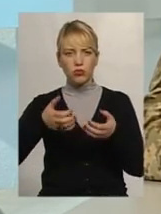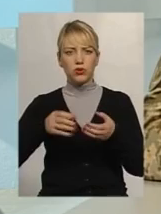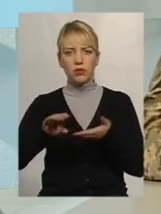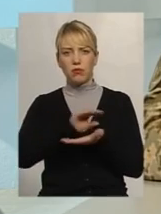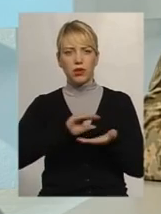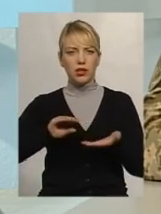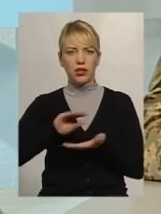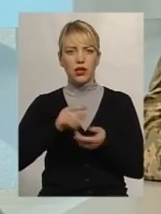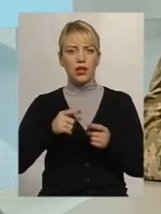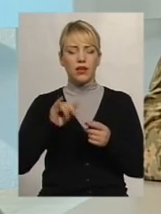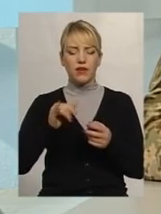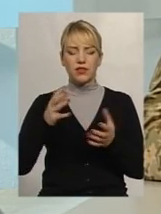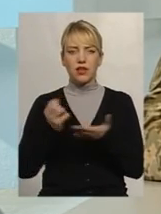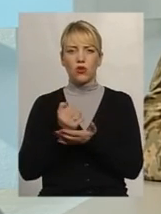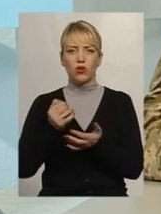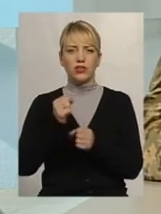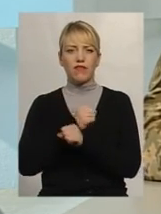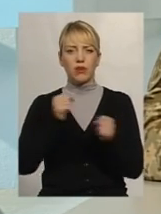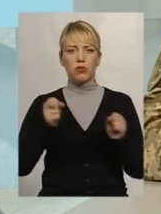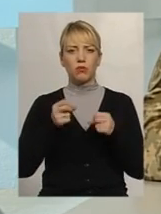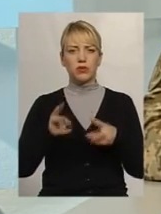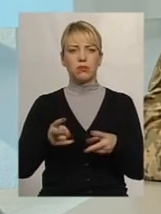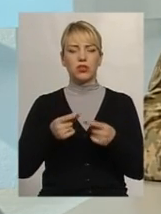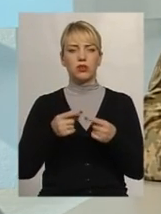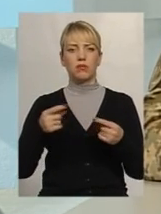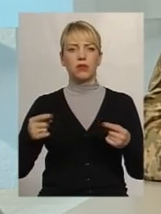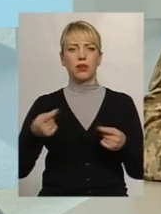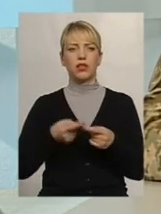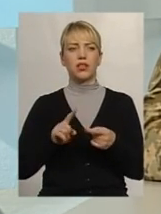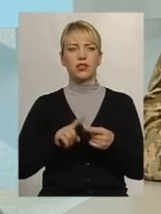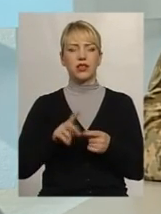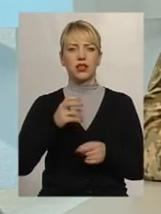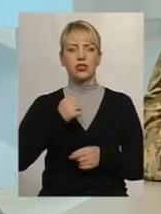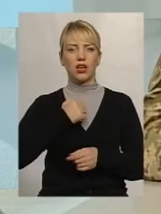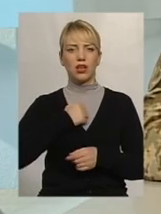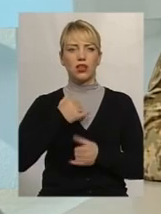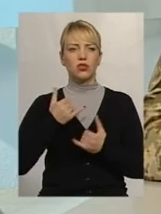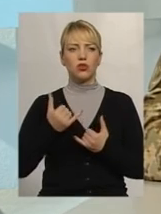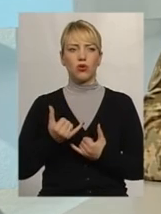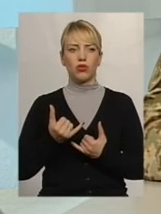вибухонебезпечні предмети. А цим, на жаль, сьогодні